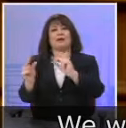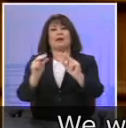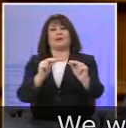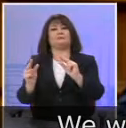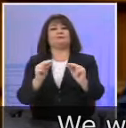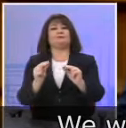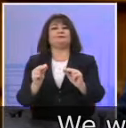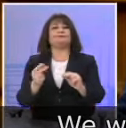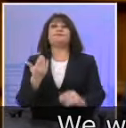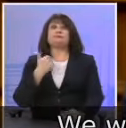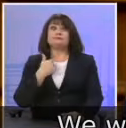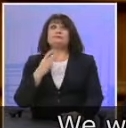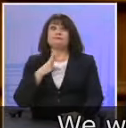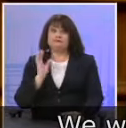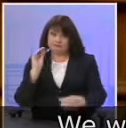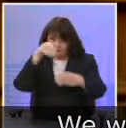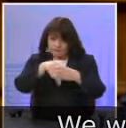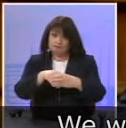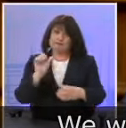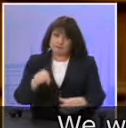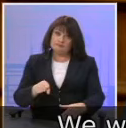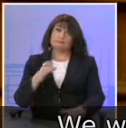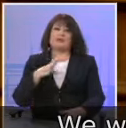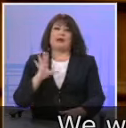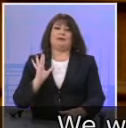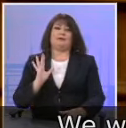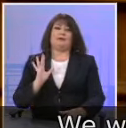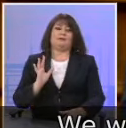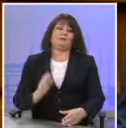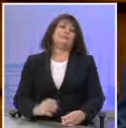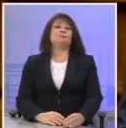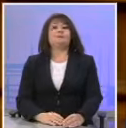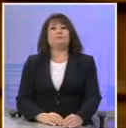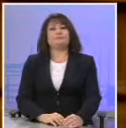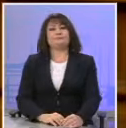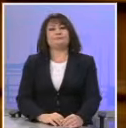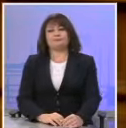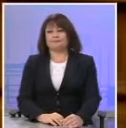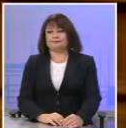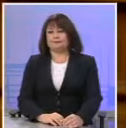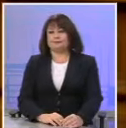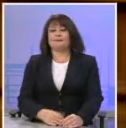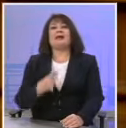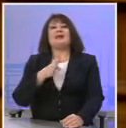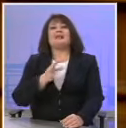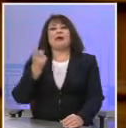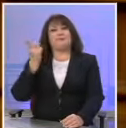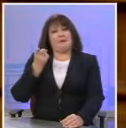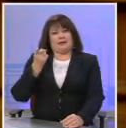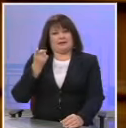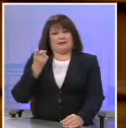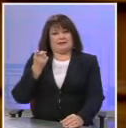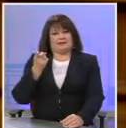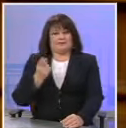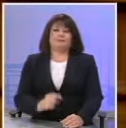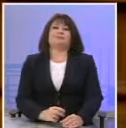διαπραγμάτευση στην οποία εμείς θέλουμε να συμμετάσχουμε ενεργά, όπως σας είπα πιο πριν. Θέλω όμως μια παρατήρηση σε αυτό.